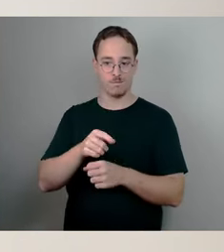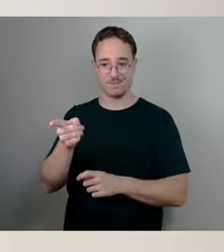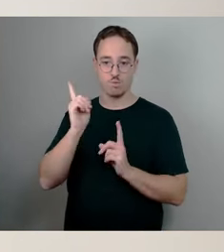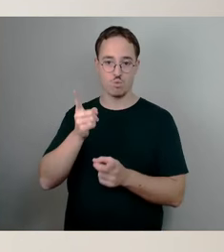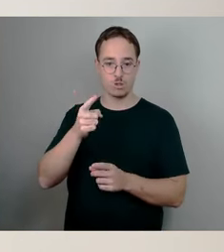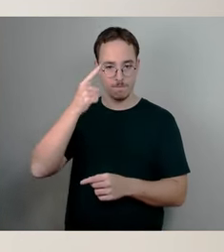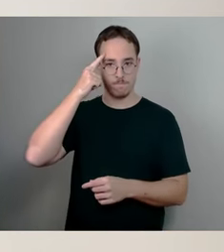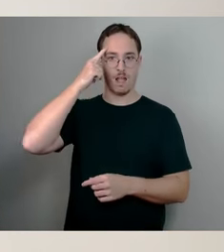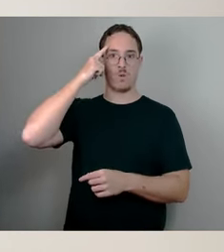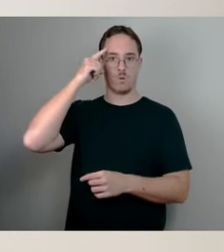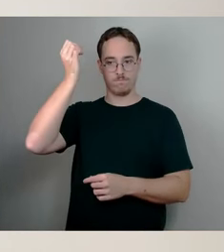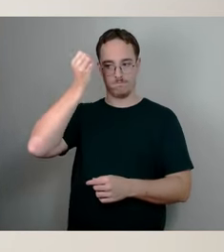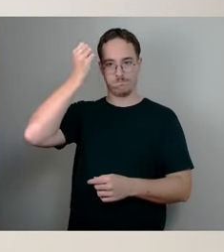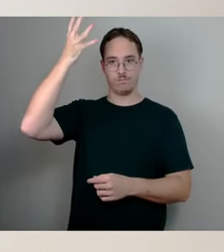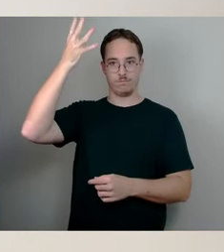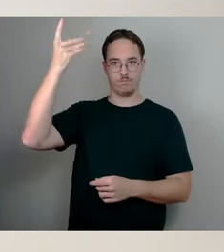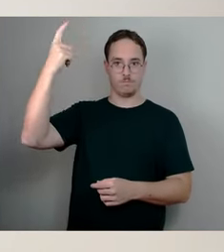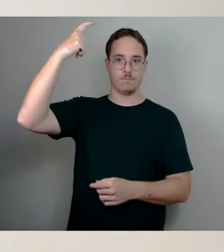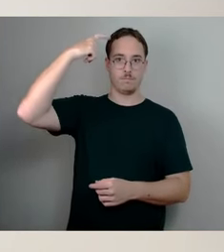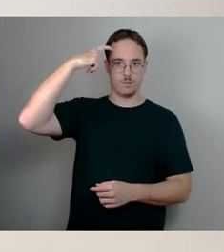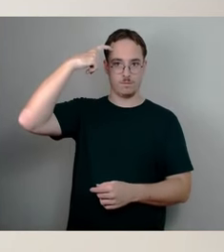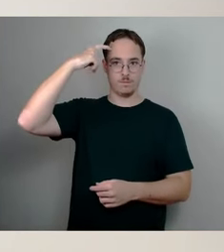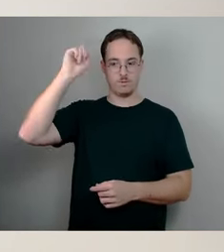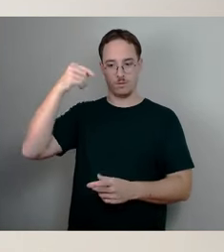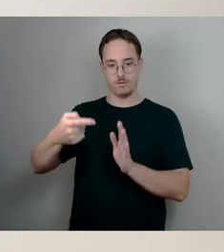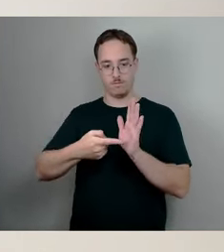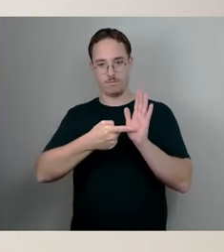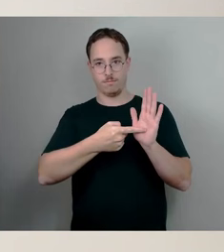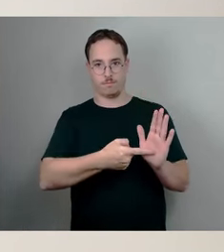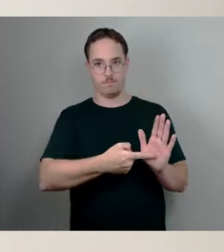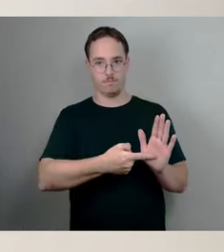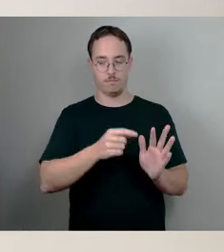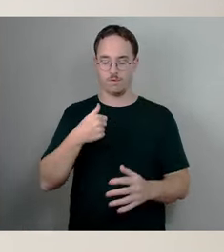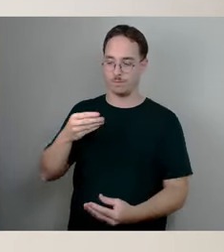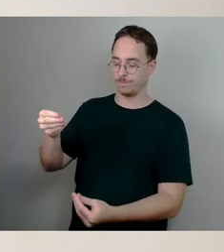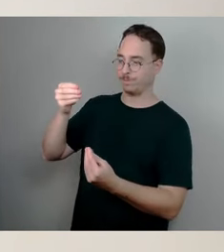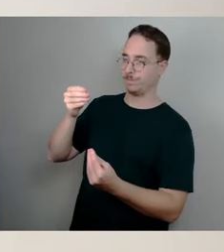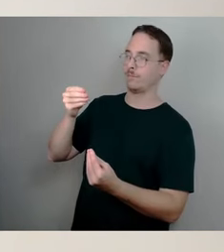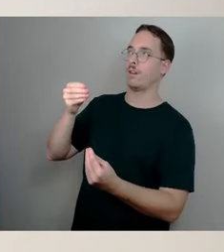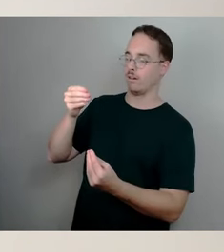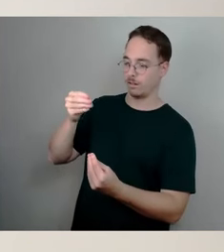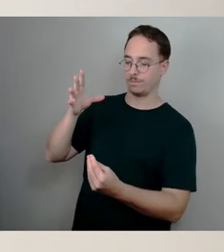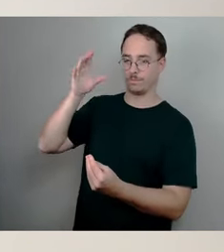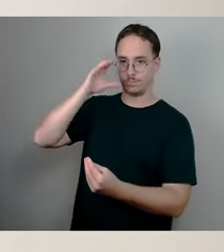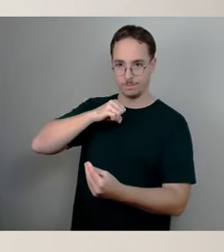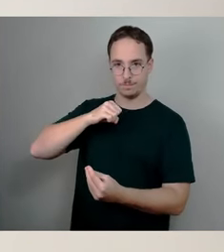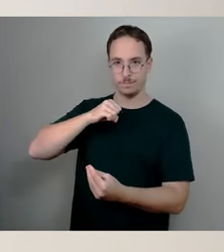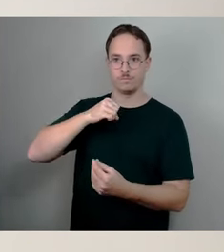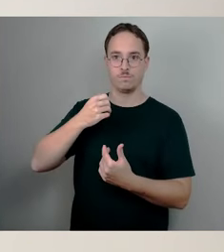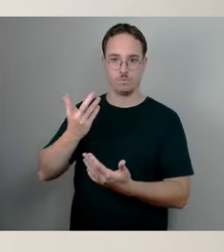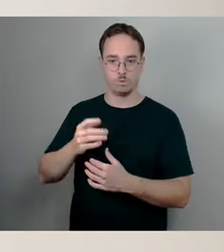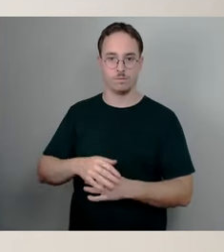sofort alles im Ausschuss lernen. Brauchen wir das Jugendamt nie. Nach Meinung des Jugendamtes mit diesen reduzierten